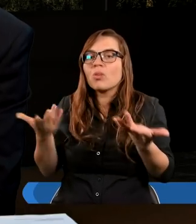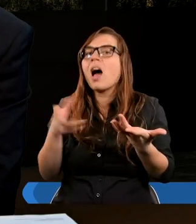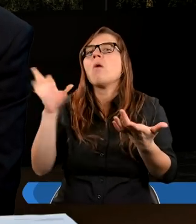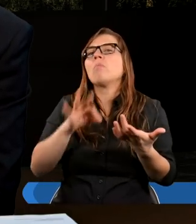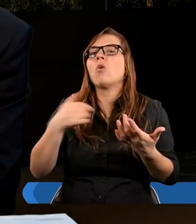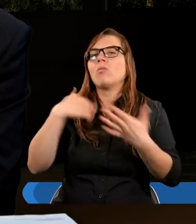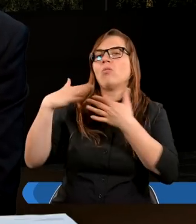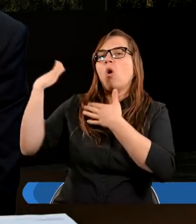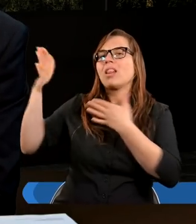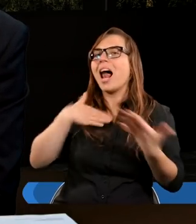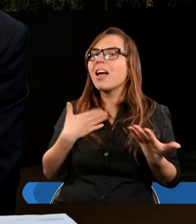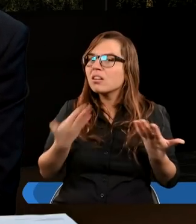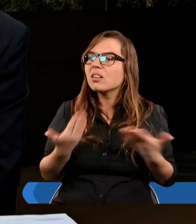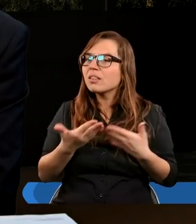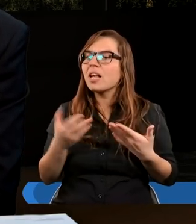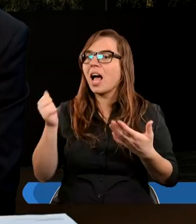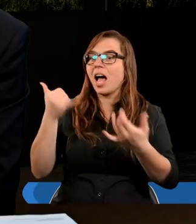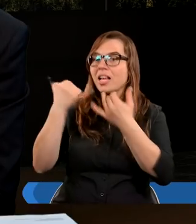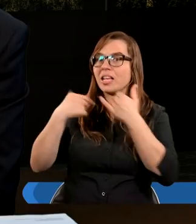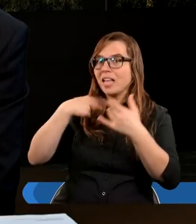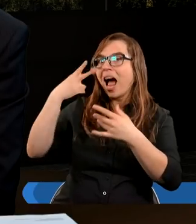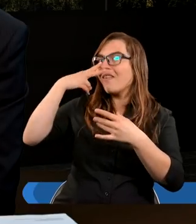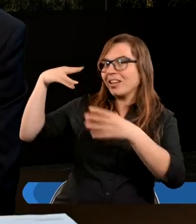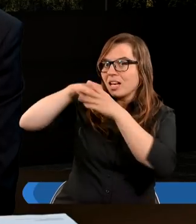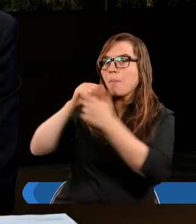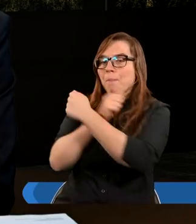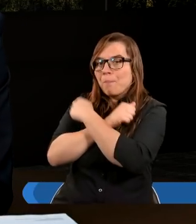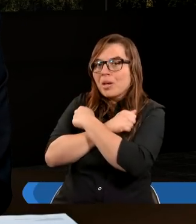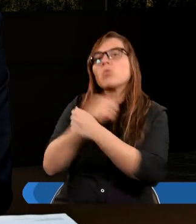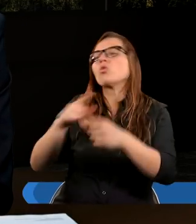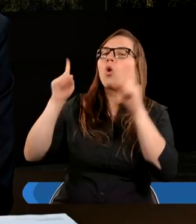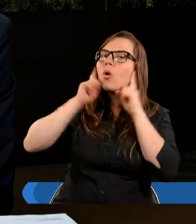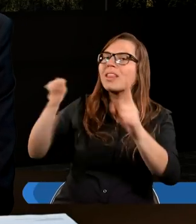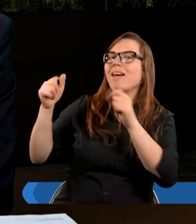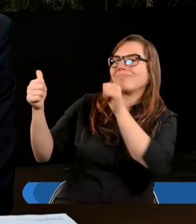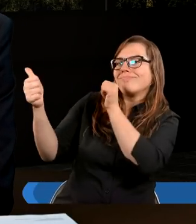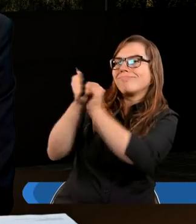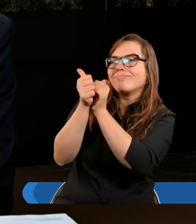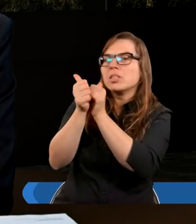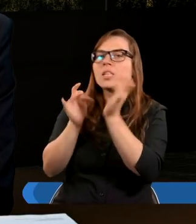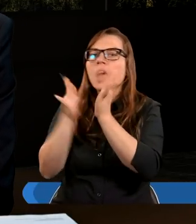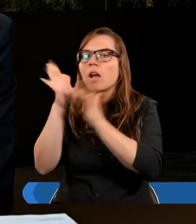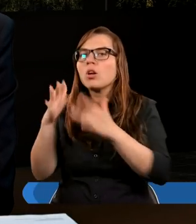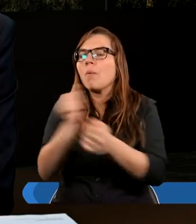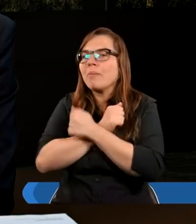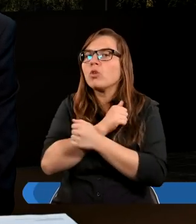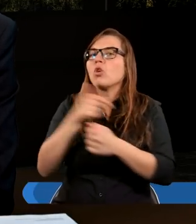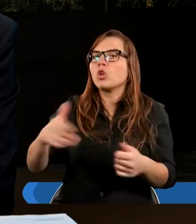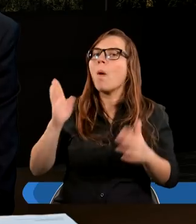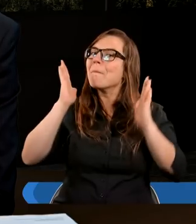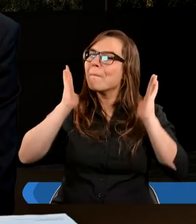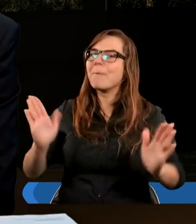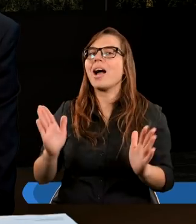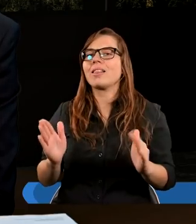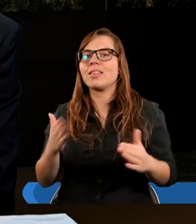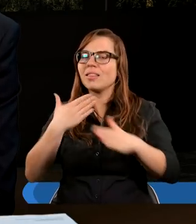Bo boję, że naprawdę ją widzę i naprawdę przeżywam to z Jezusem, tą miłość, którą ma do mnie, to będę